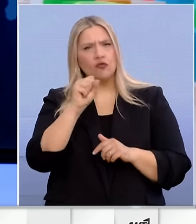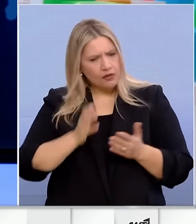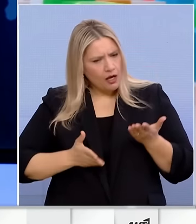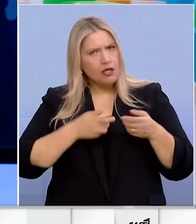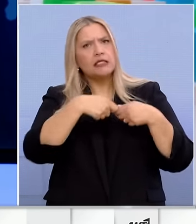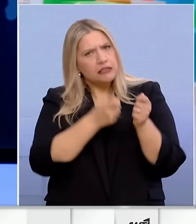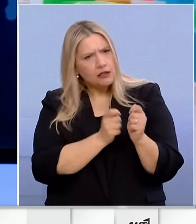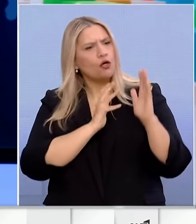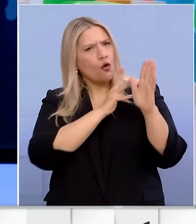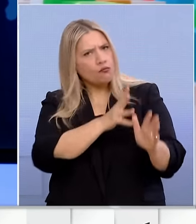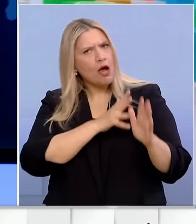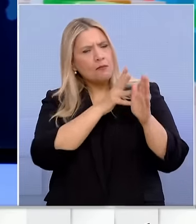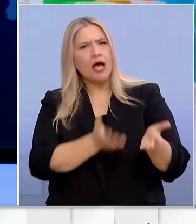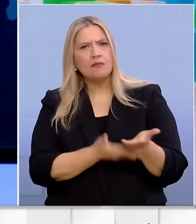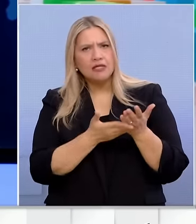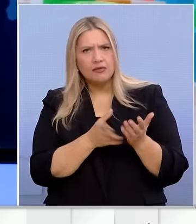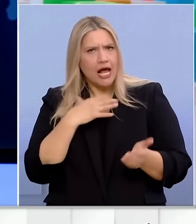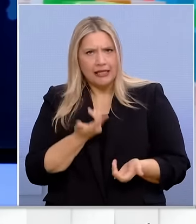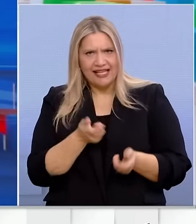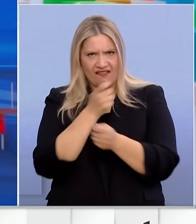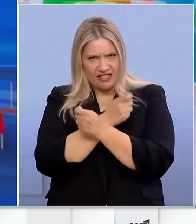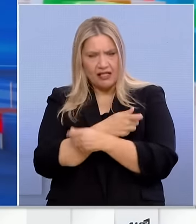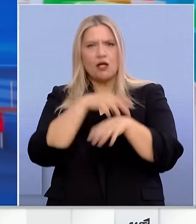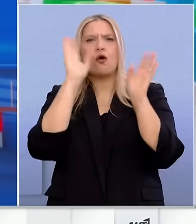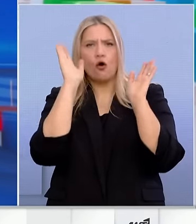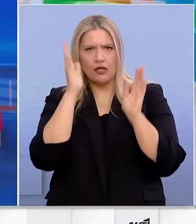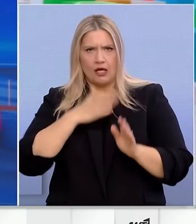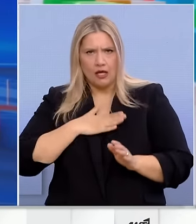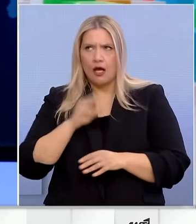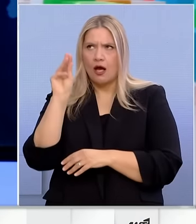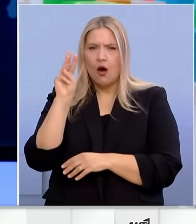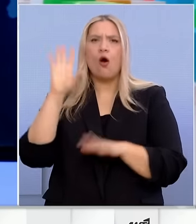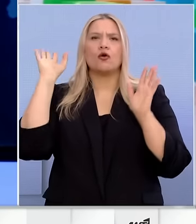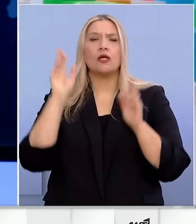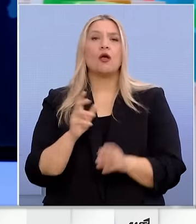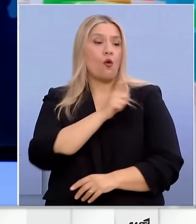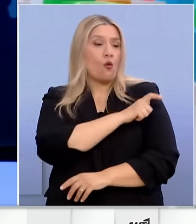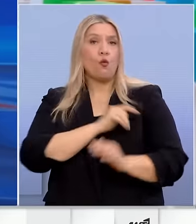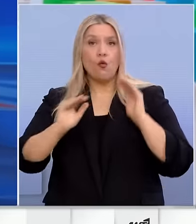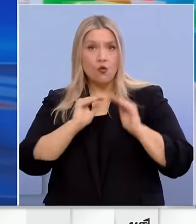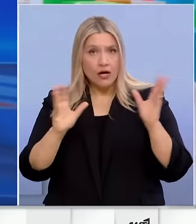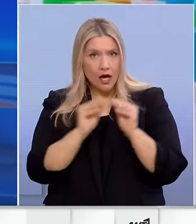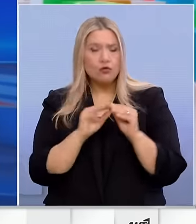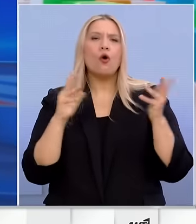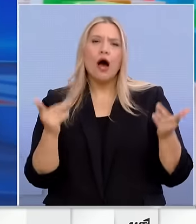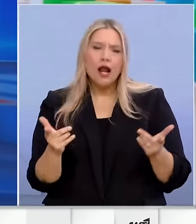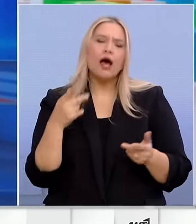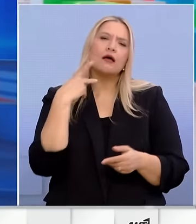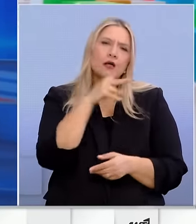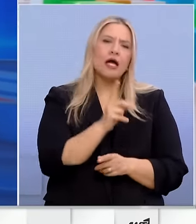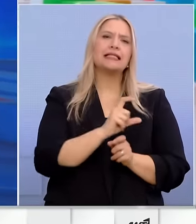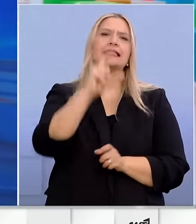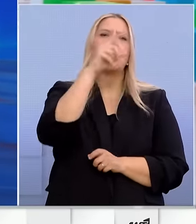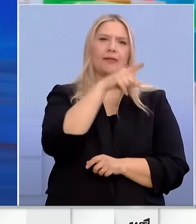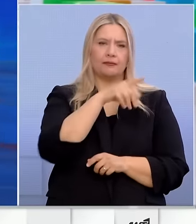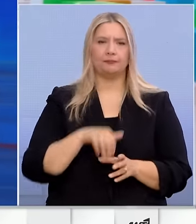εισιτήριο μάλιστα αλλά είναι τζαμί. Και είναι μνημείο βυζαντινότης του Νέσκου. Κλείνω γιατί ο χρόνος που μας